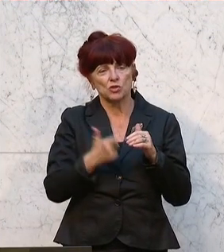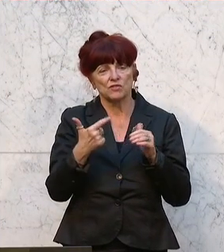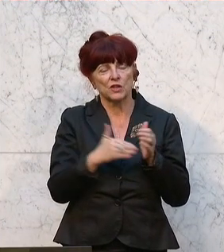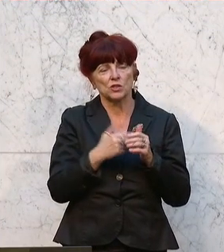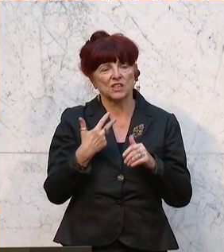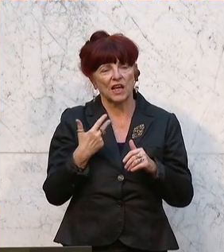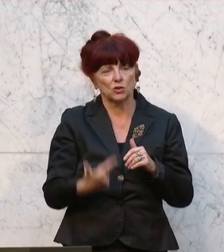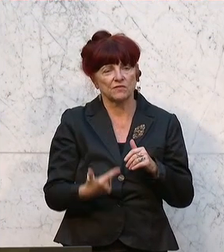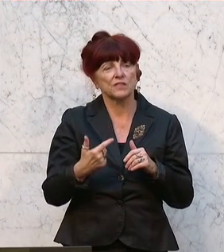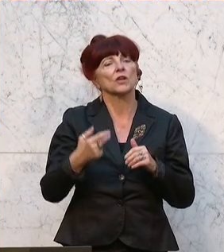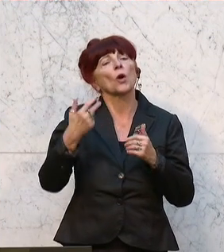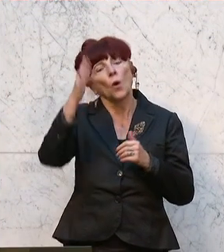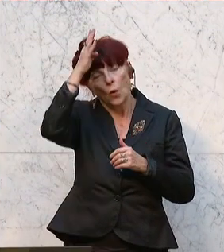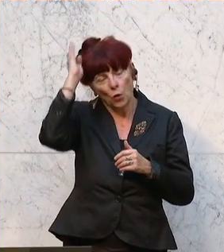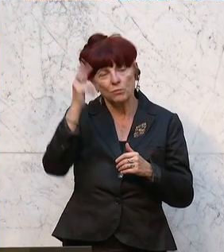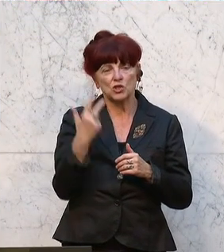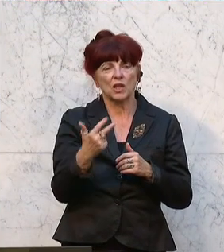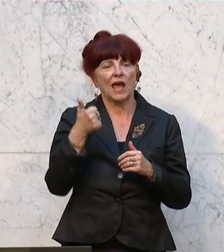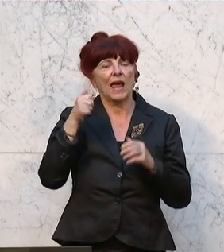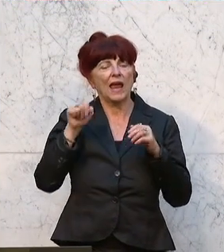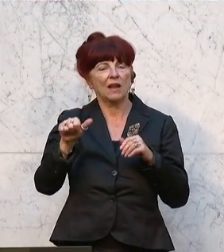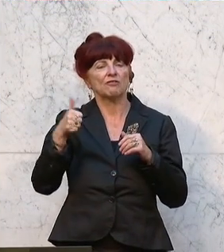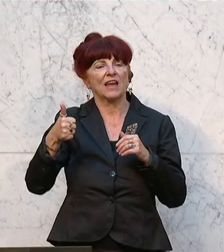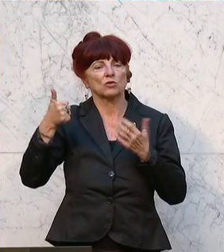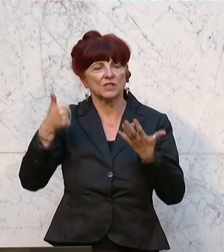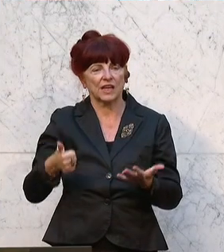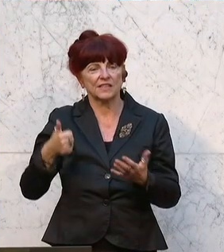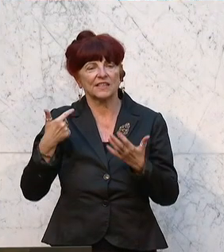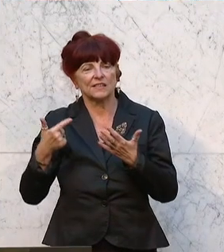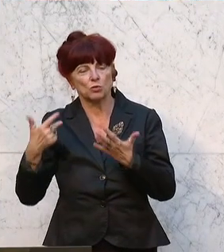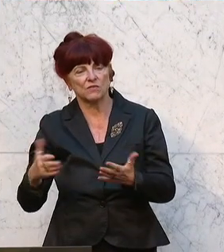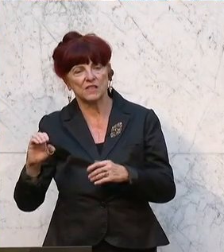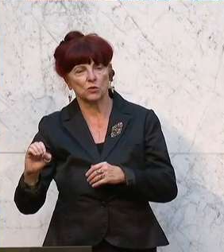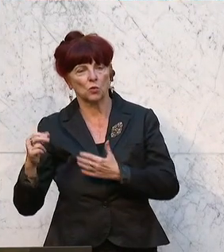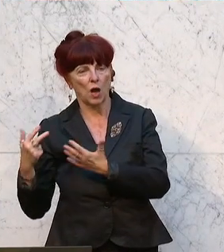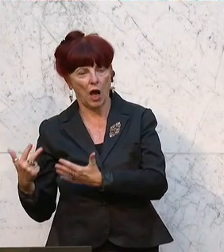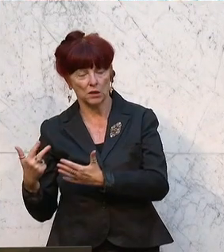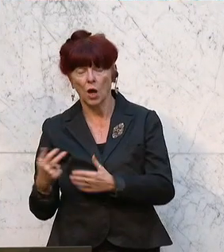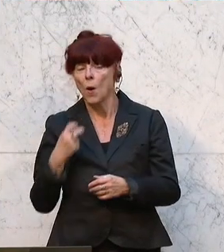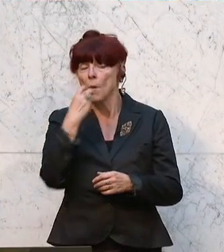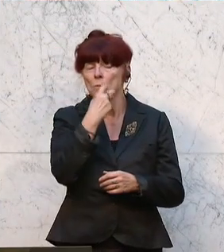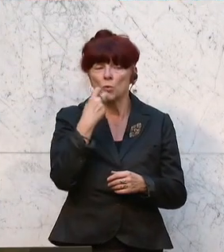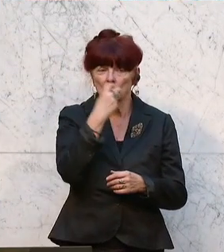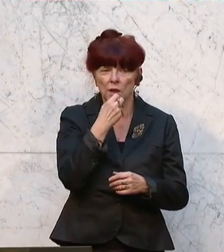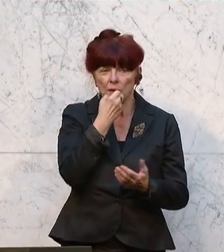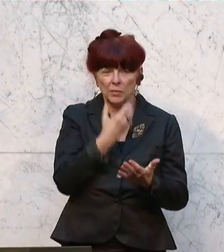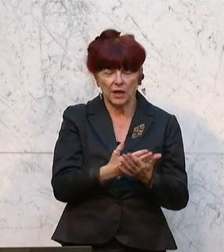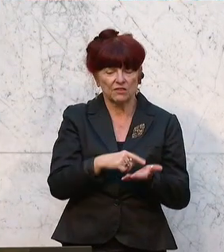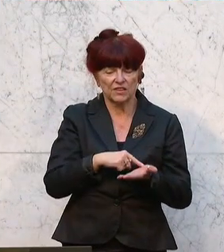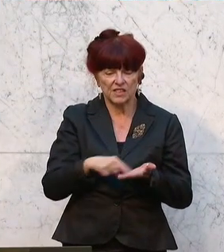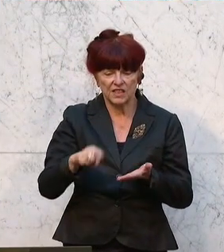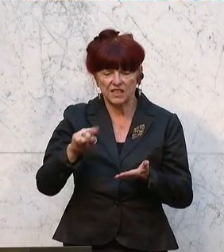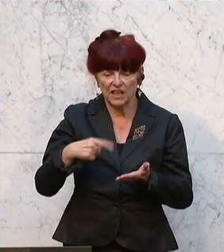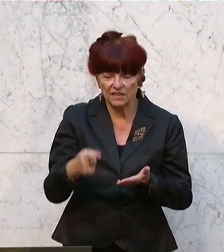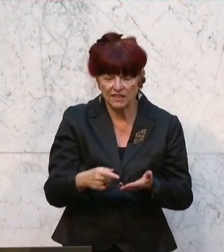also zur Bilanz des Bundes, die vom Rechnungshof erstellt und vom Nationalrat beschlossen wird. Das Budgetdefizit ist mit einer Lücke von 8